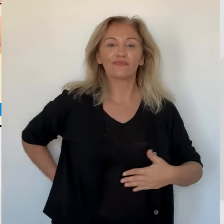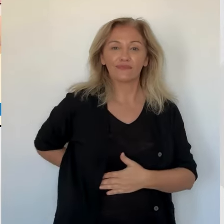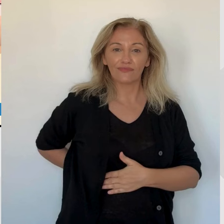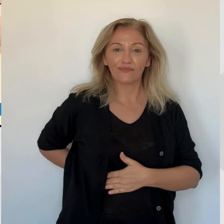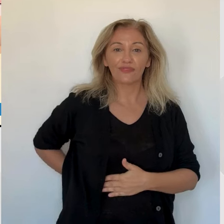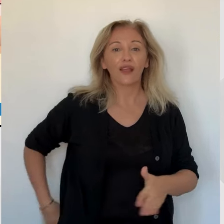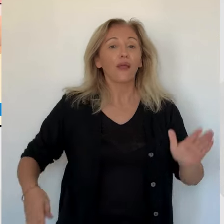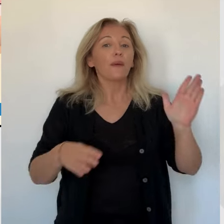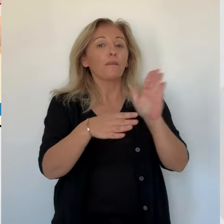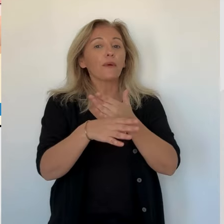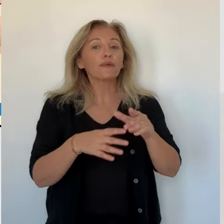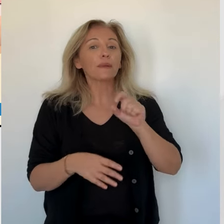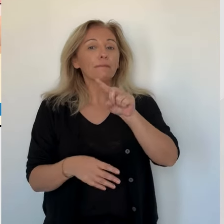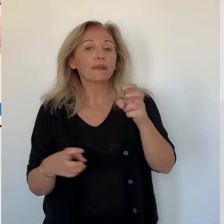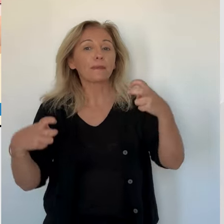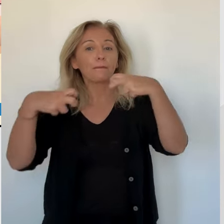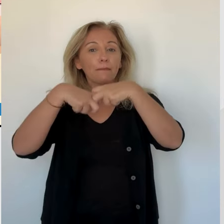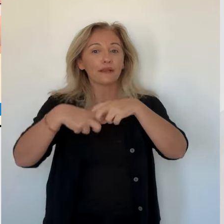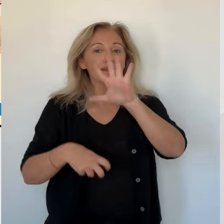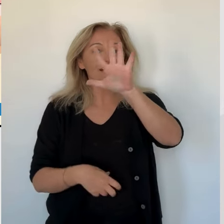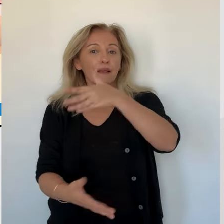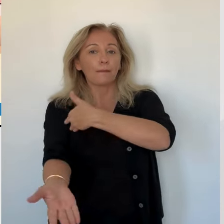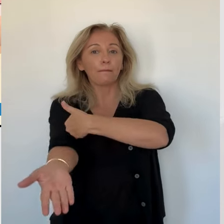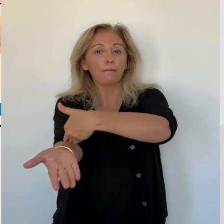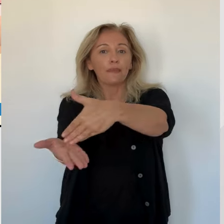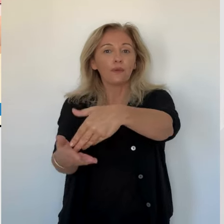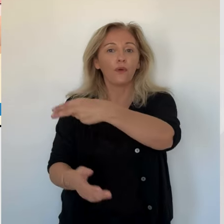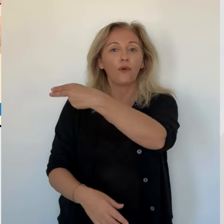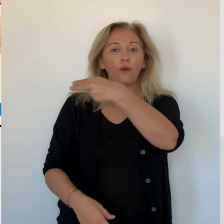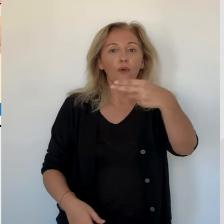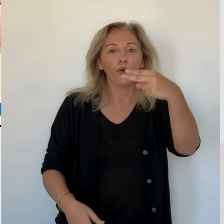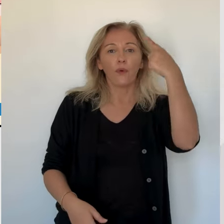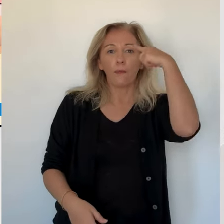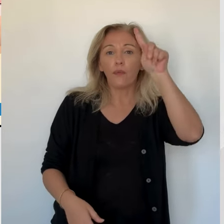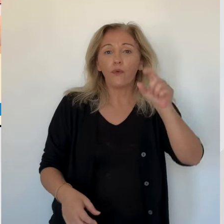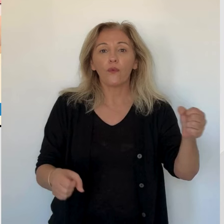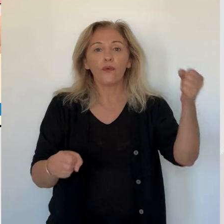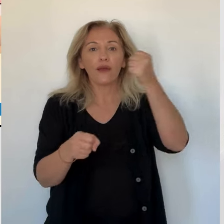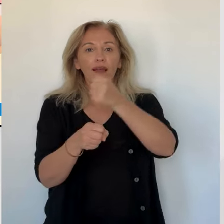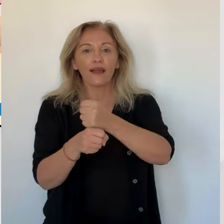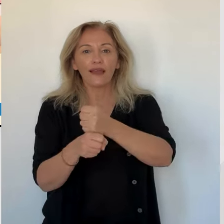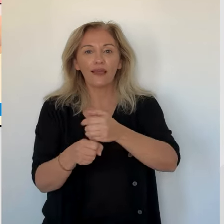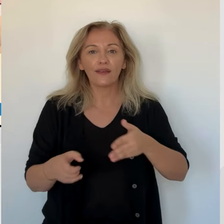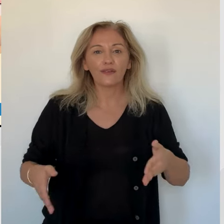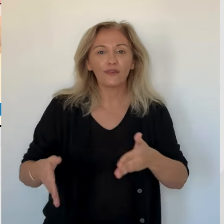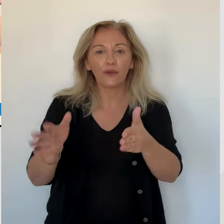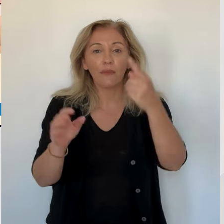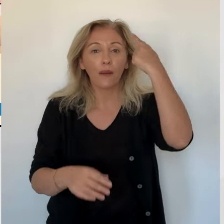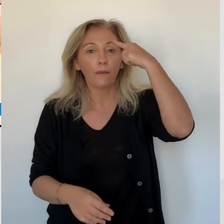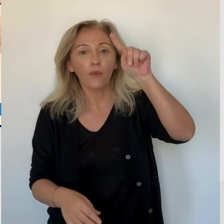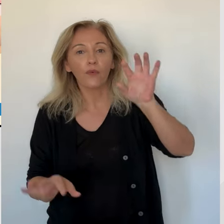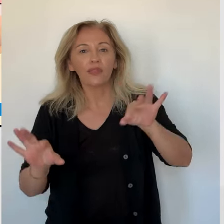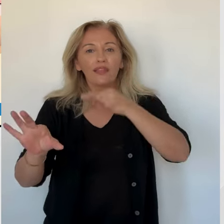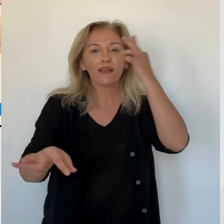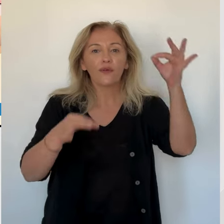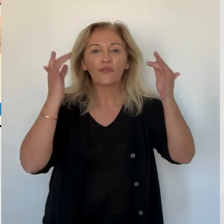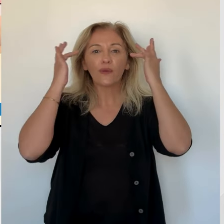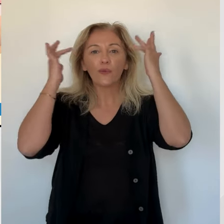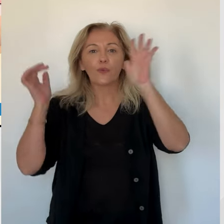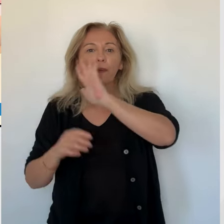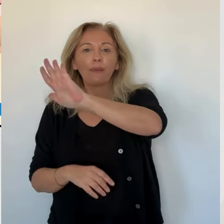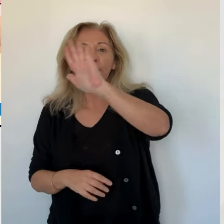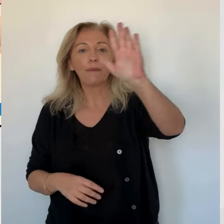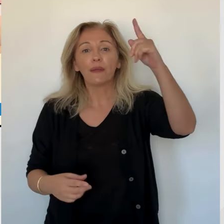projet européen transfrontalier, est présenté la semaine passée à Ajaccio. 5 millions d'euros pour créer des itinéraires culturels et patrimoniaux